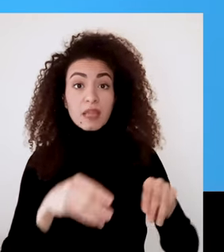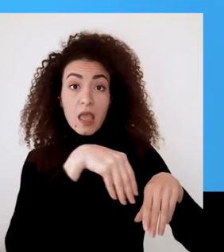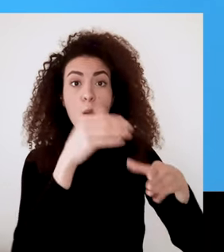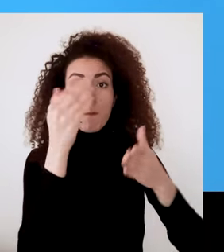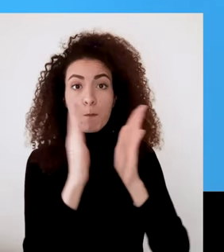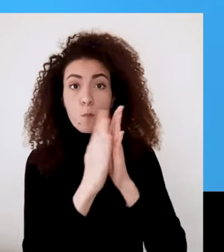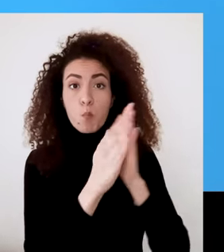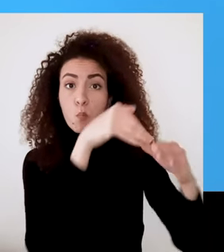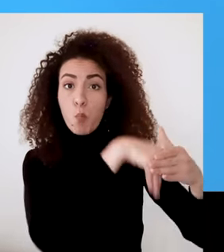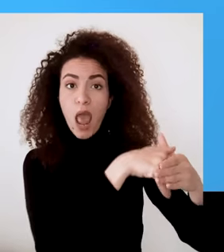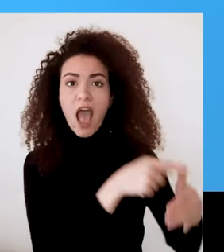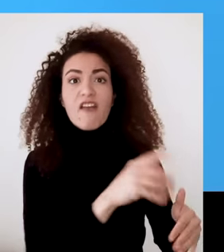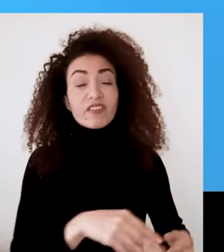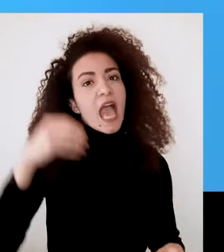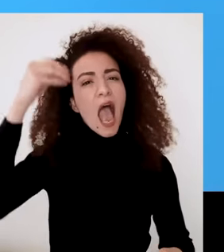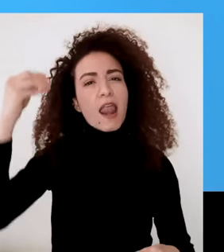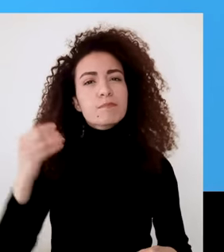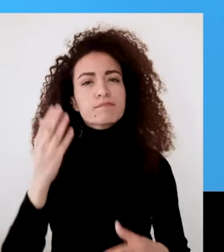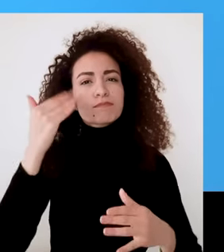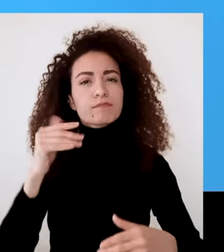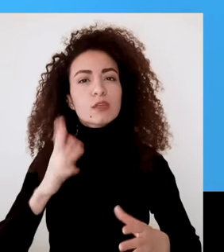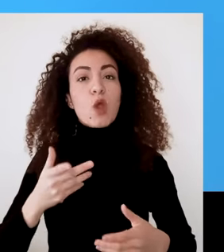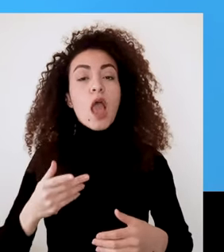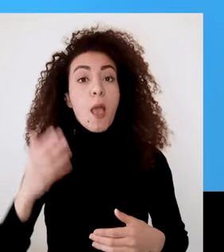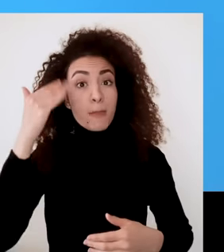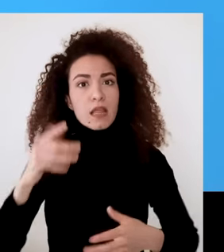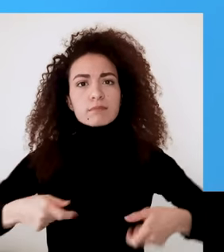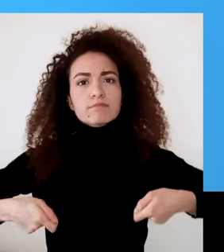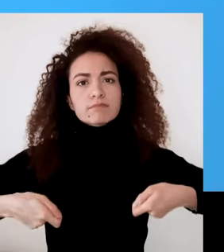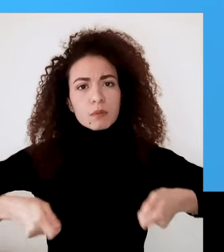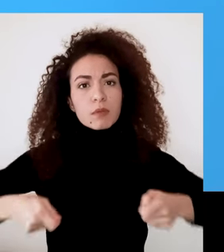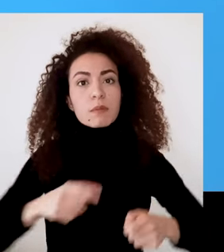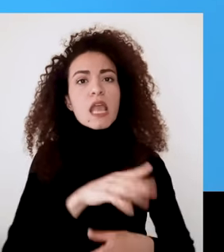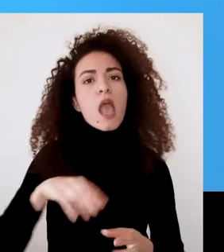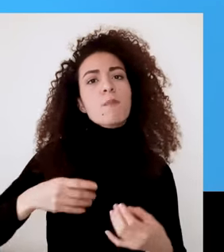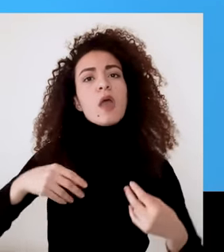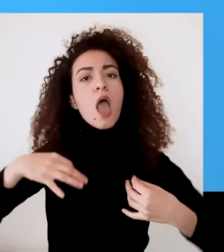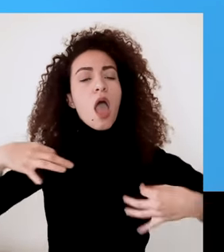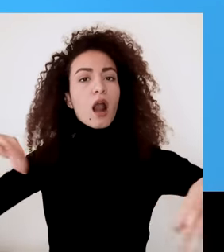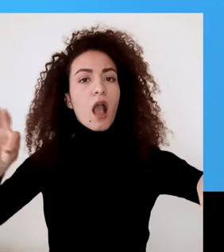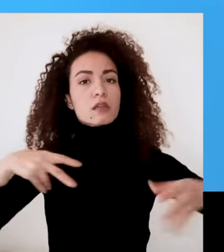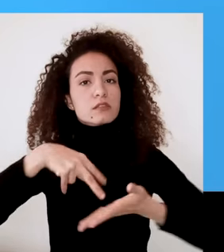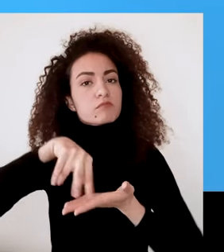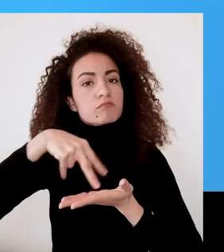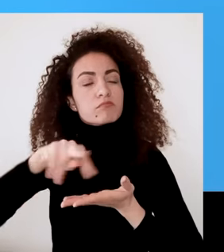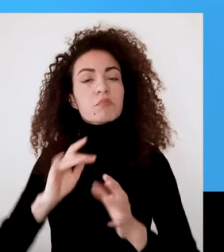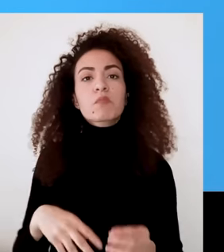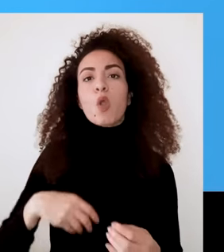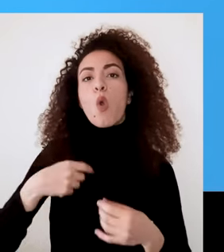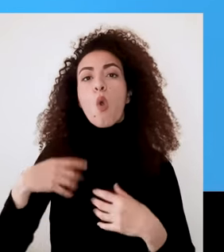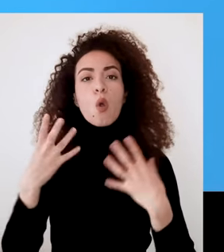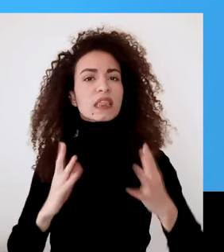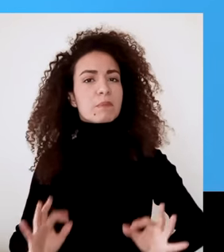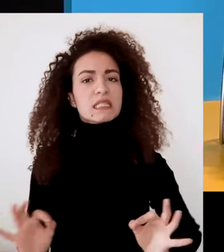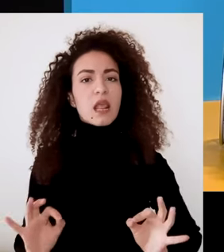فيك تحضري بالملحق حلم تشيلس الراقصة العارضة وإمرأة الأعمال حققته بعد مصابرة وهي بتستخدم